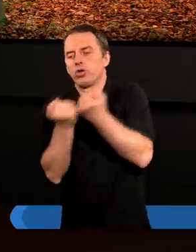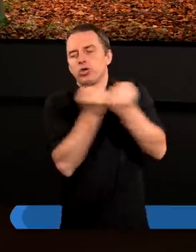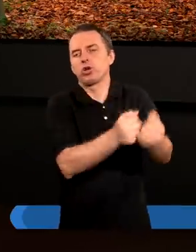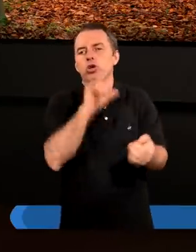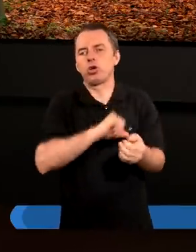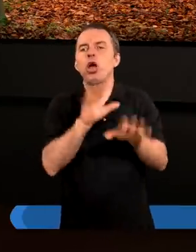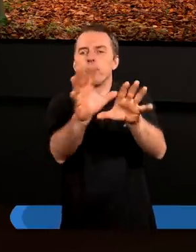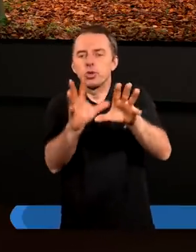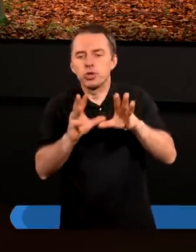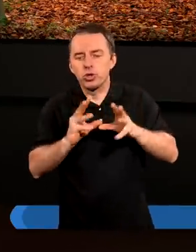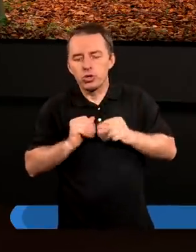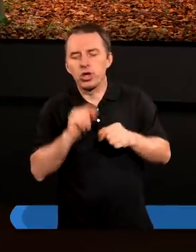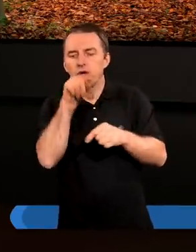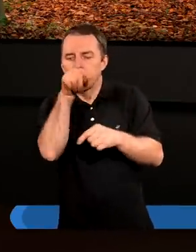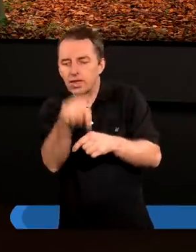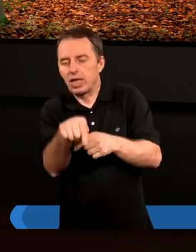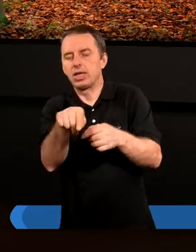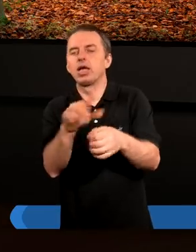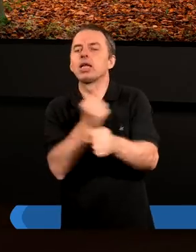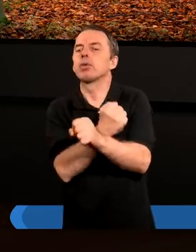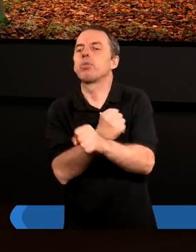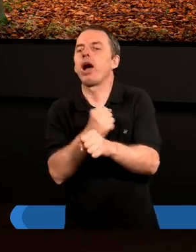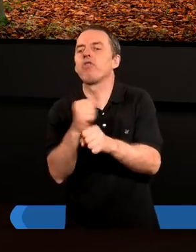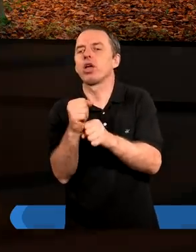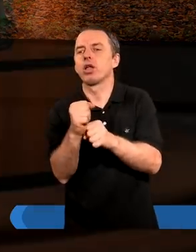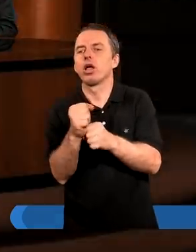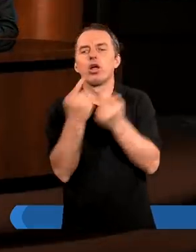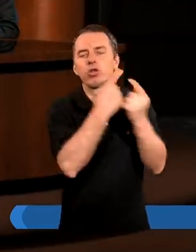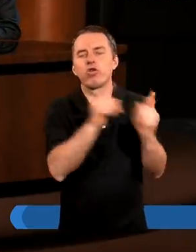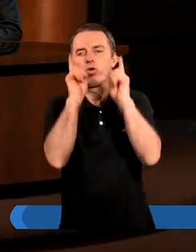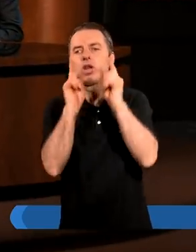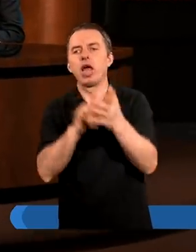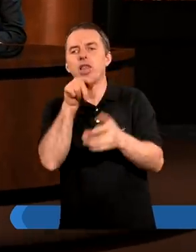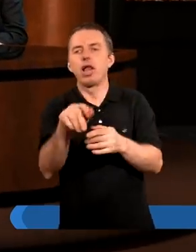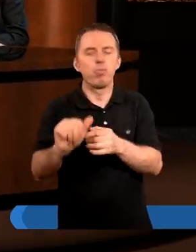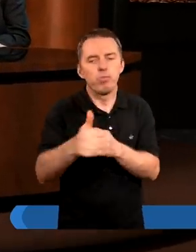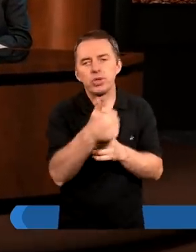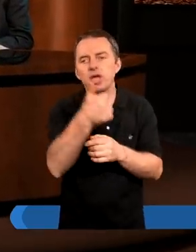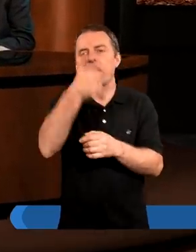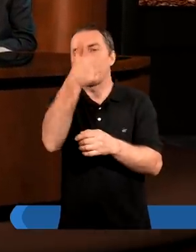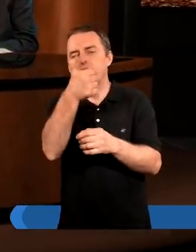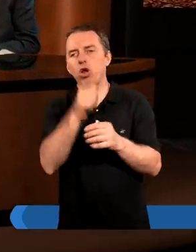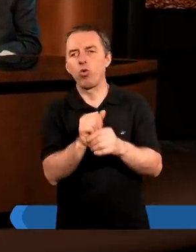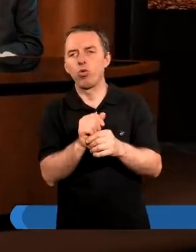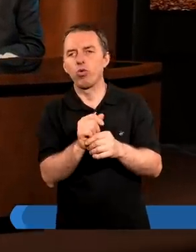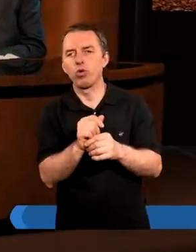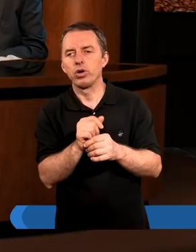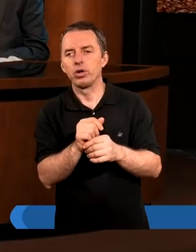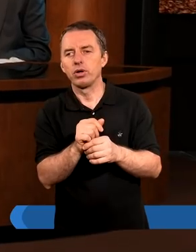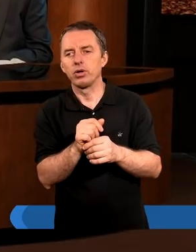z sobą przyjęcie tego zbawienia. Ja zwrócę uwagę na tę pierwszą, ale